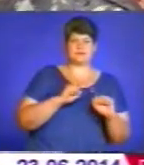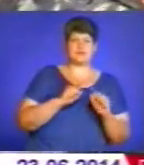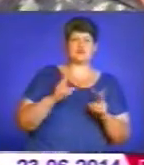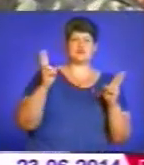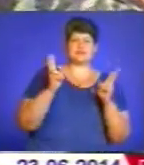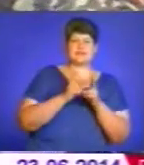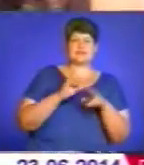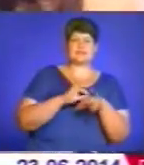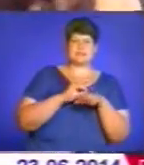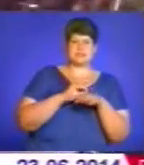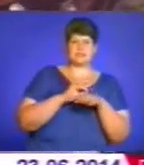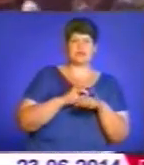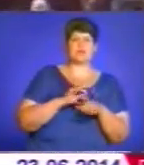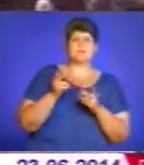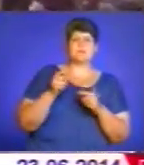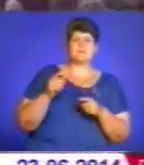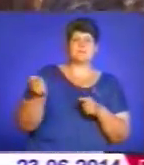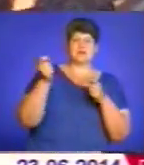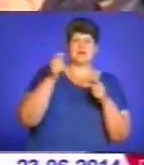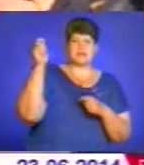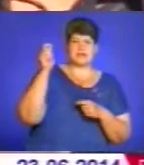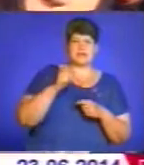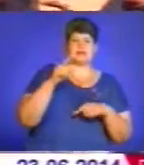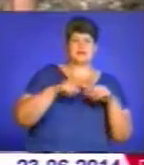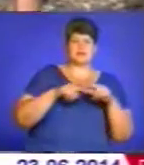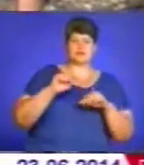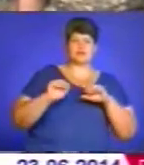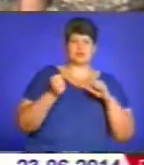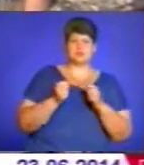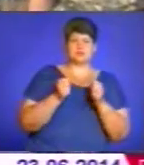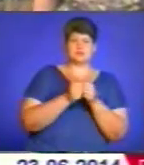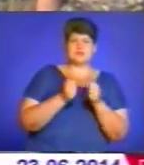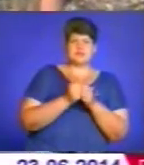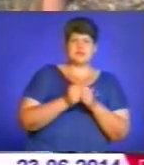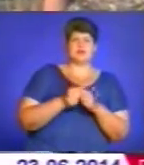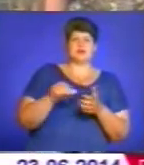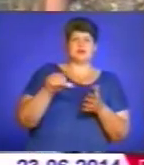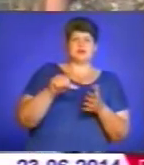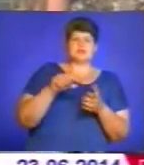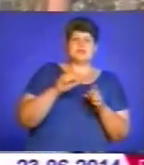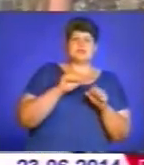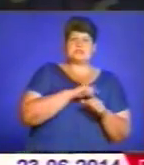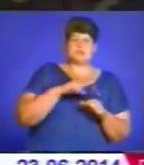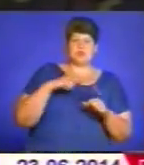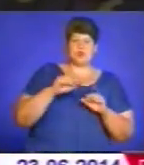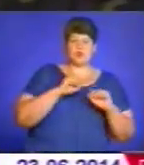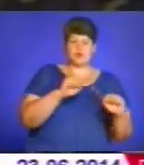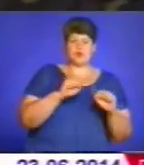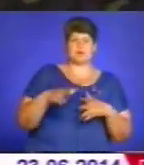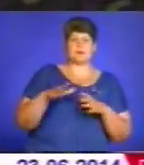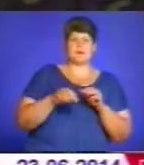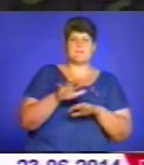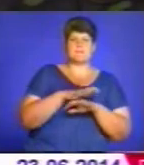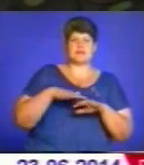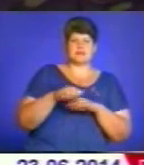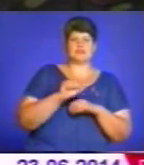загиблого приїхали рідні та близькі, друзі, представники влади, члени комітету спротиву, самооборона Майдану, Тернополяни, Теребовлянський